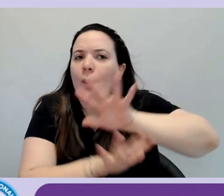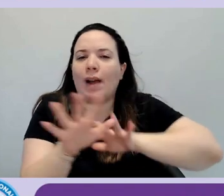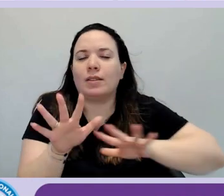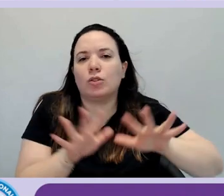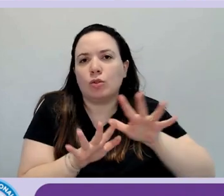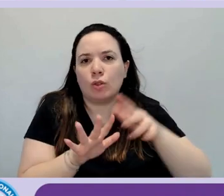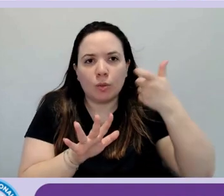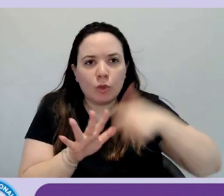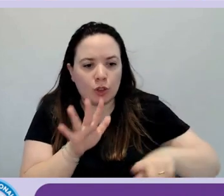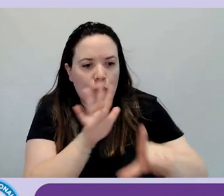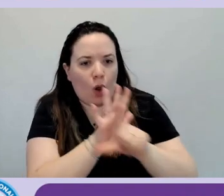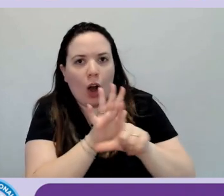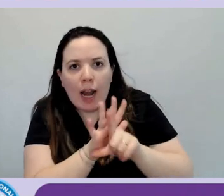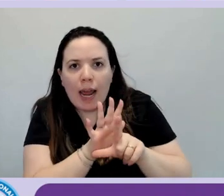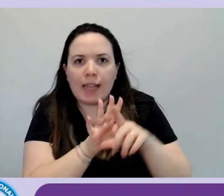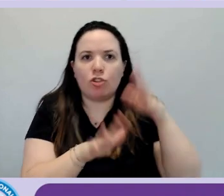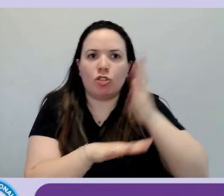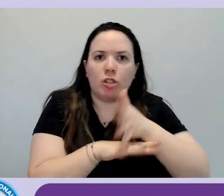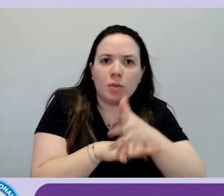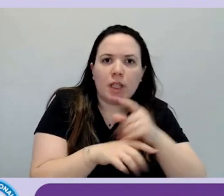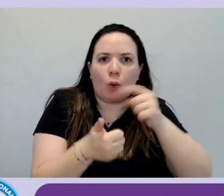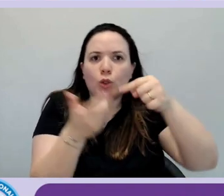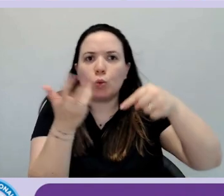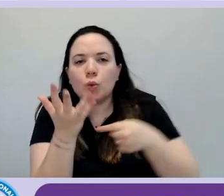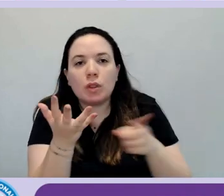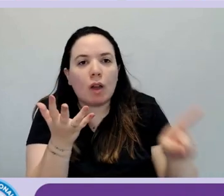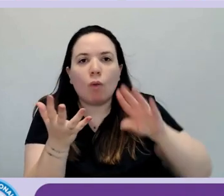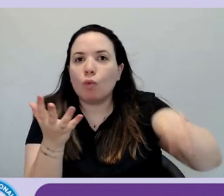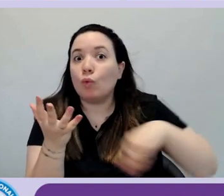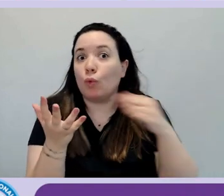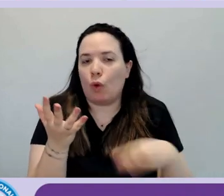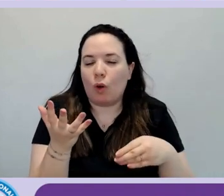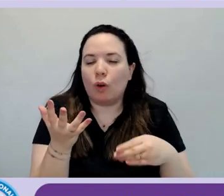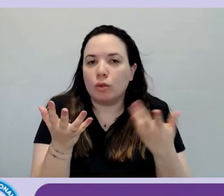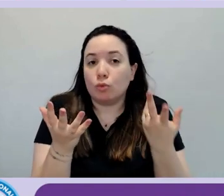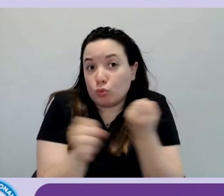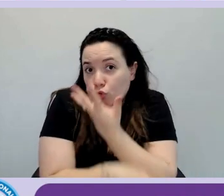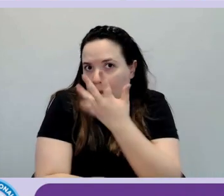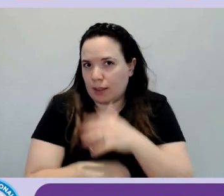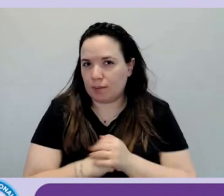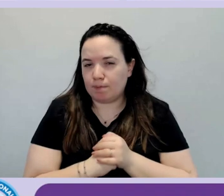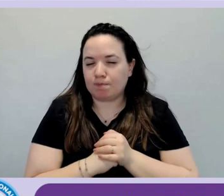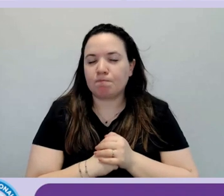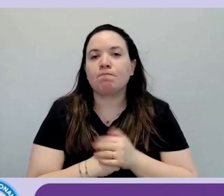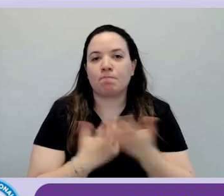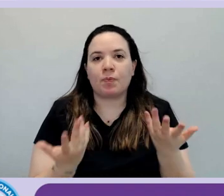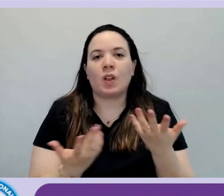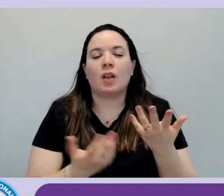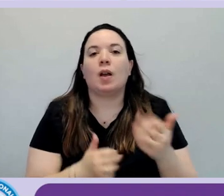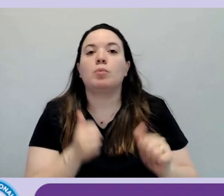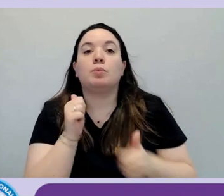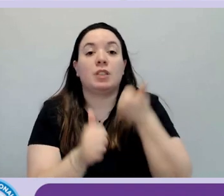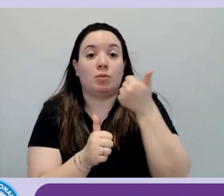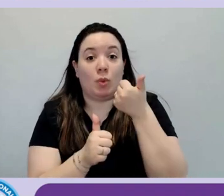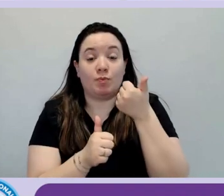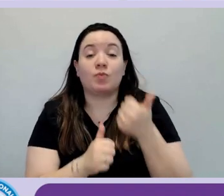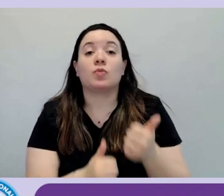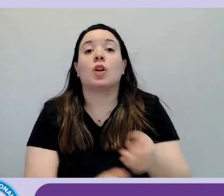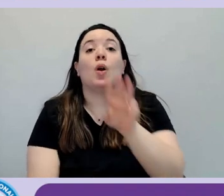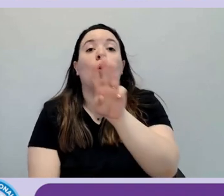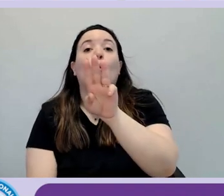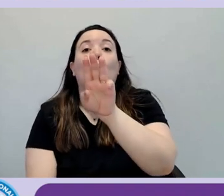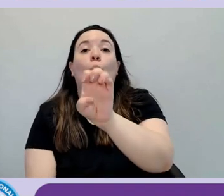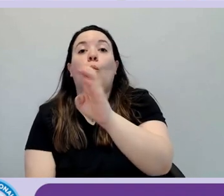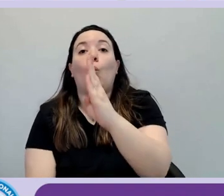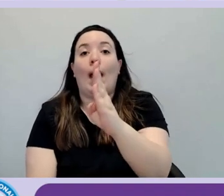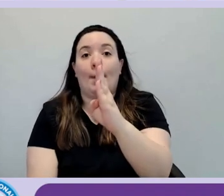degli obblighi normativi in termini di accessibilità. La prima di tutte è stata la Web Accessibility Directive, il cui acronimo